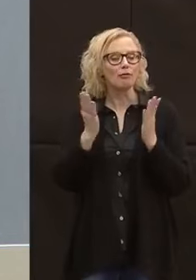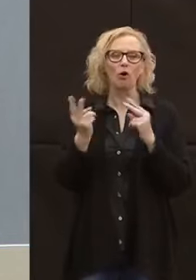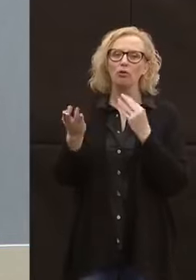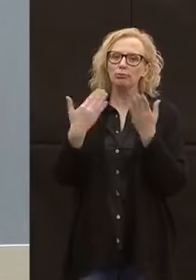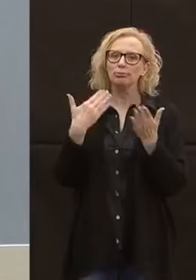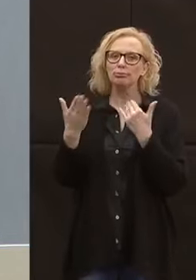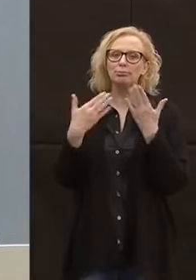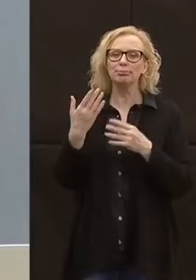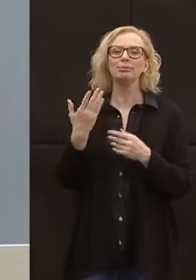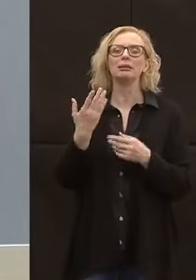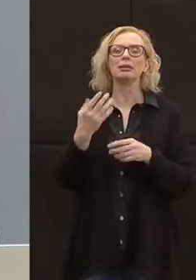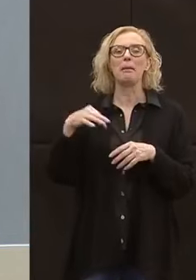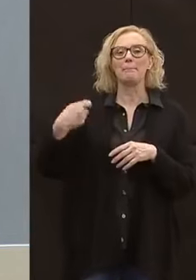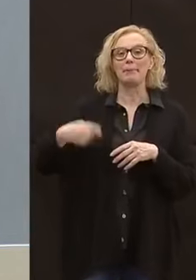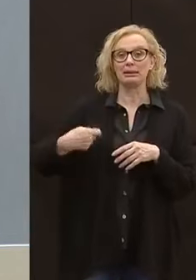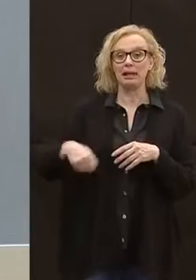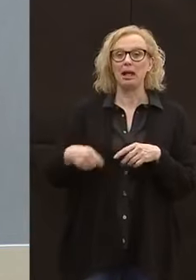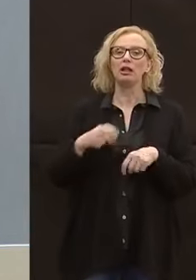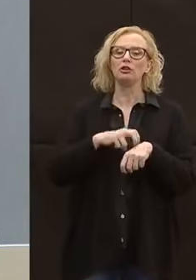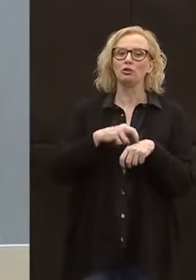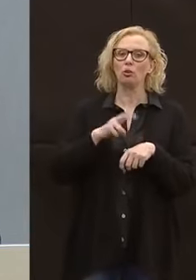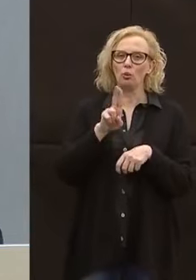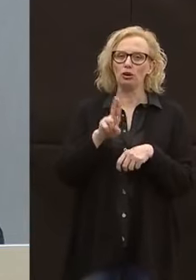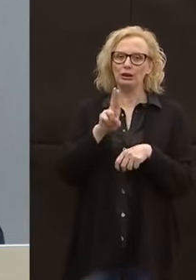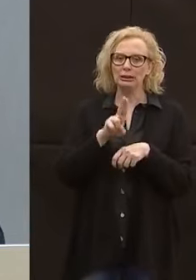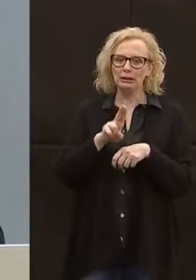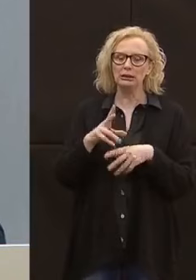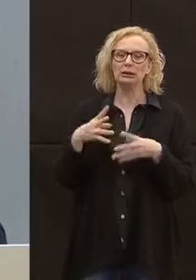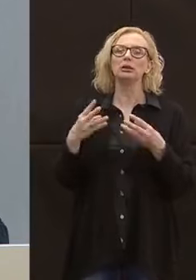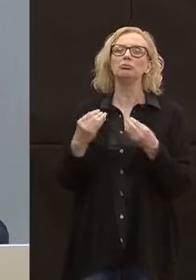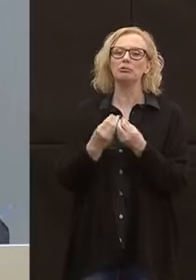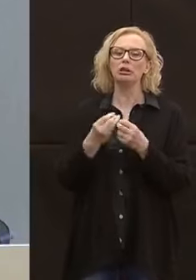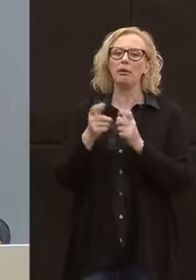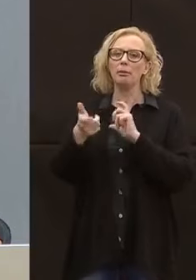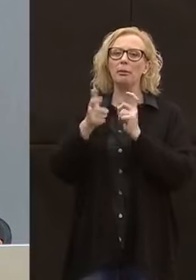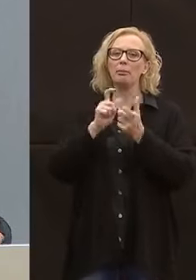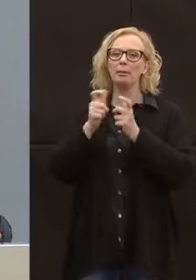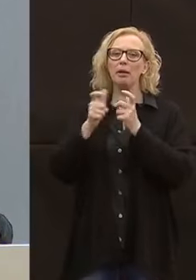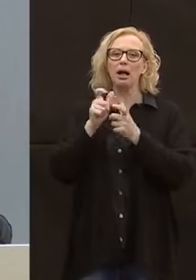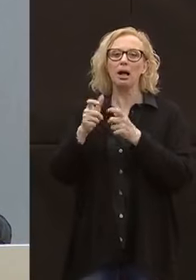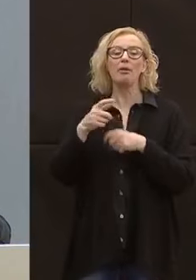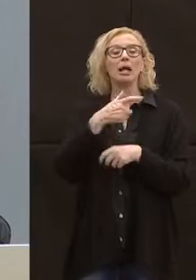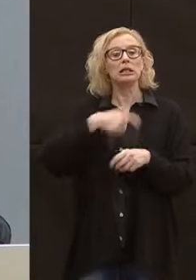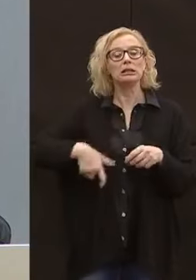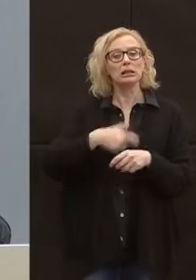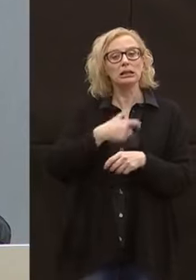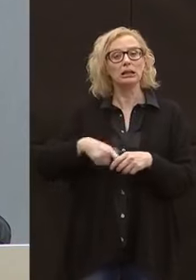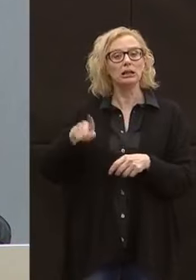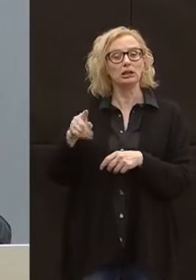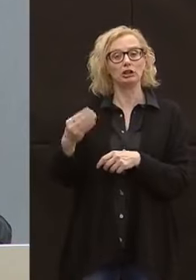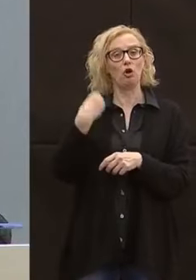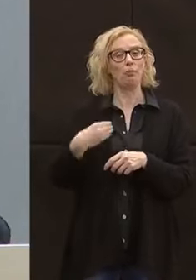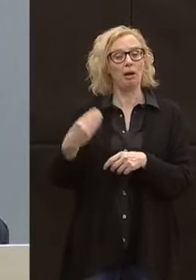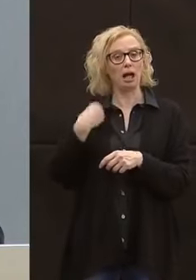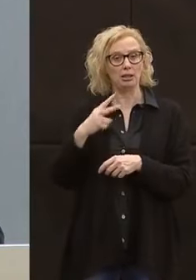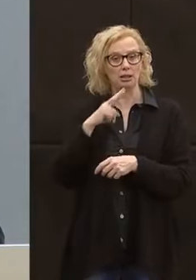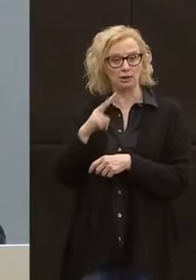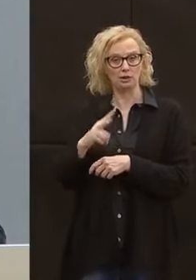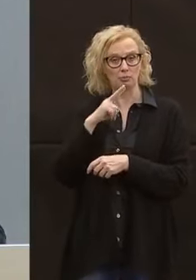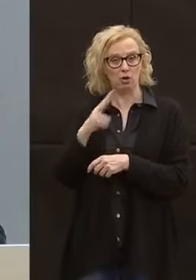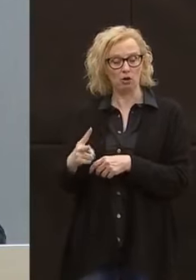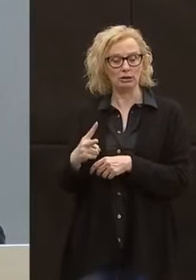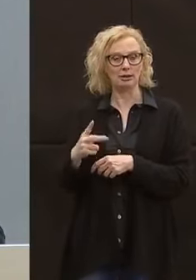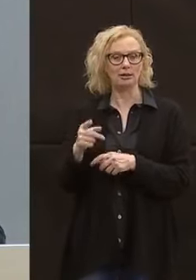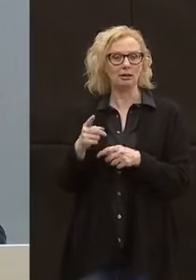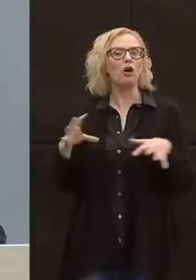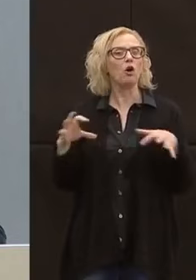il Dottor Sciti e l'ingegnere De Col, proprio per rispondere alle domande anche dei sindaci della Valle di Nonne, relativamente non